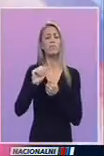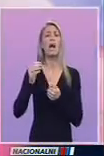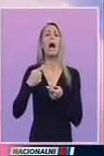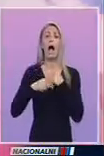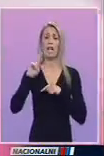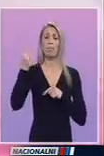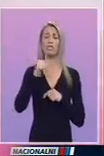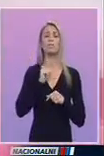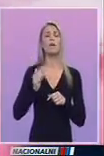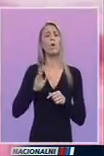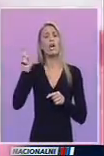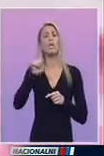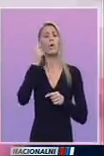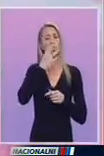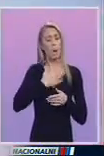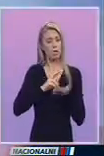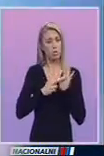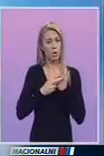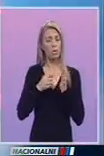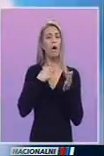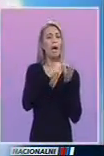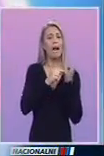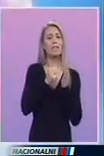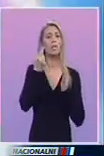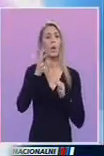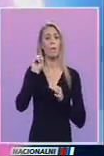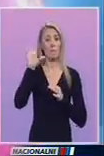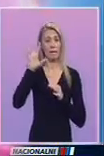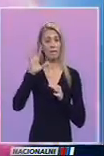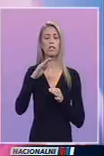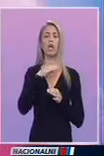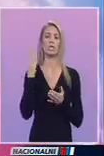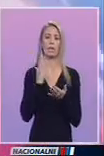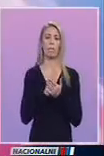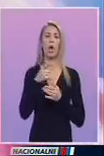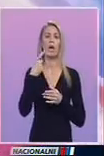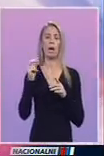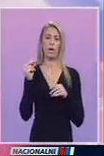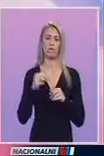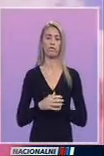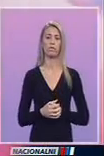razumeli našu politiku da glasuju za listu broj 15 Dosta je bilo, rekao Radulović.